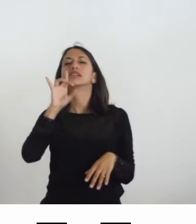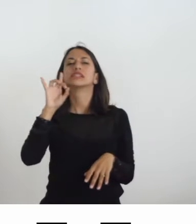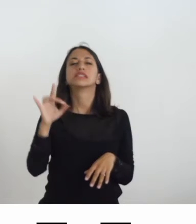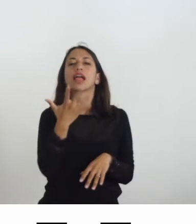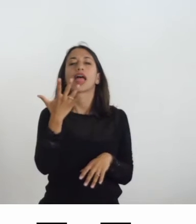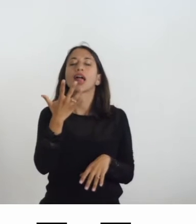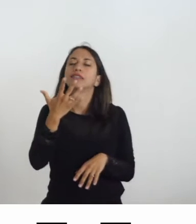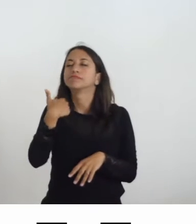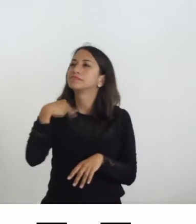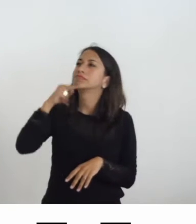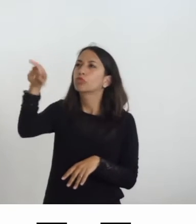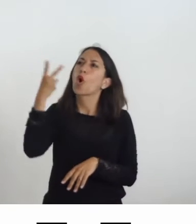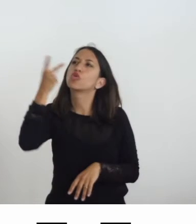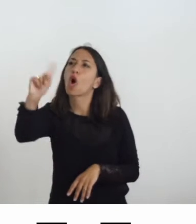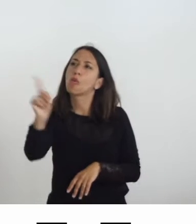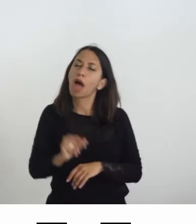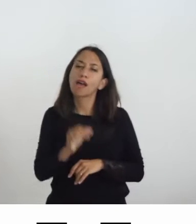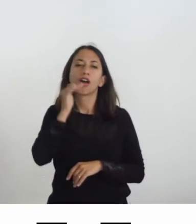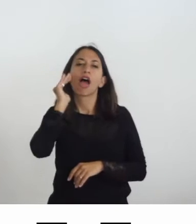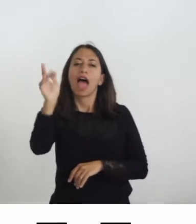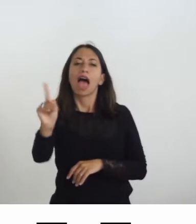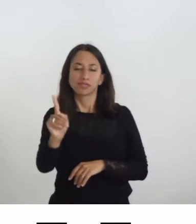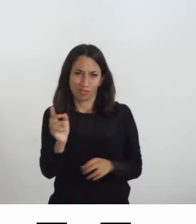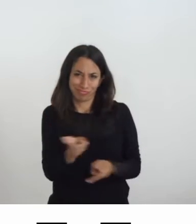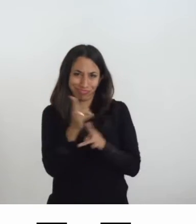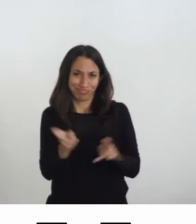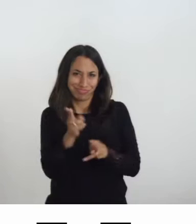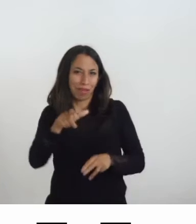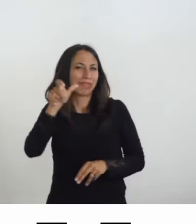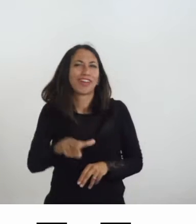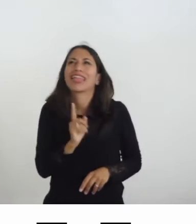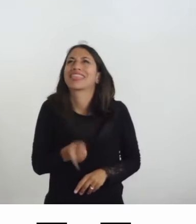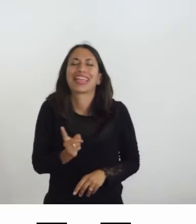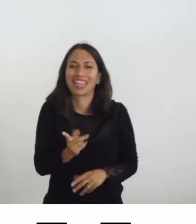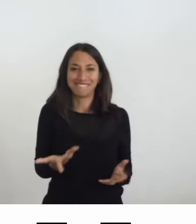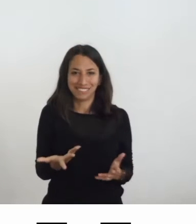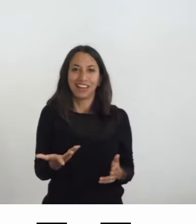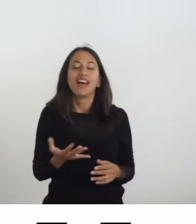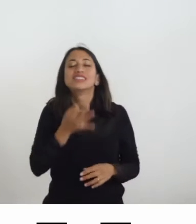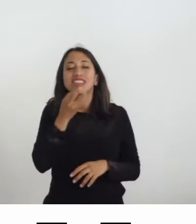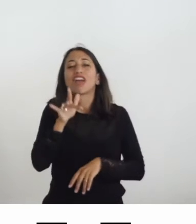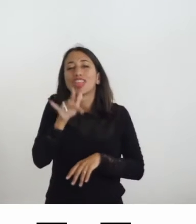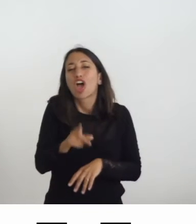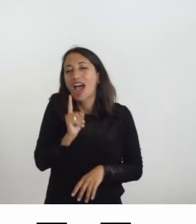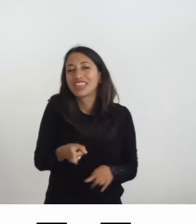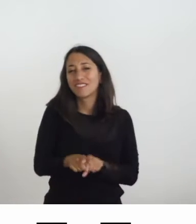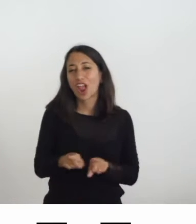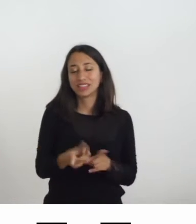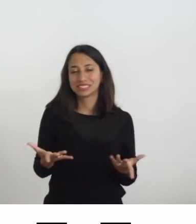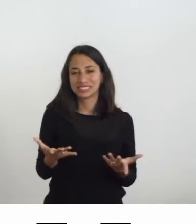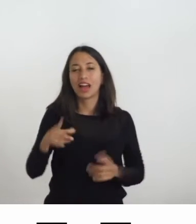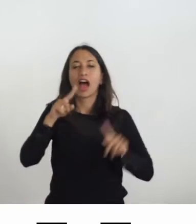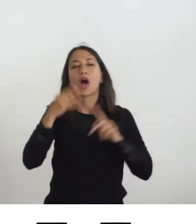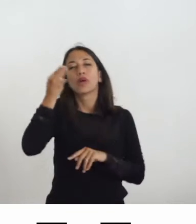non guardare, non ascoltare ma pare che il tutto, il tatto sia diverso, molti pensano che se ne